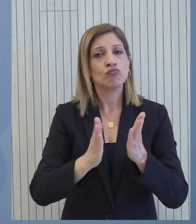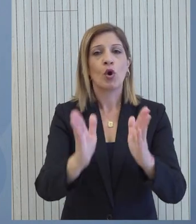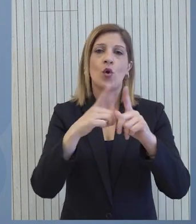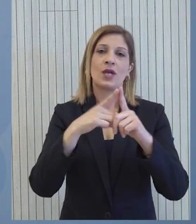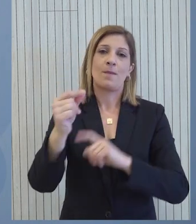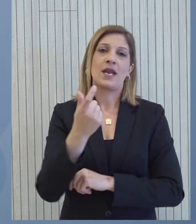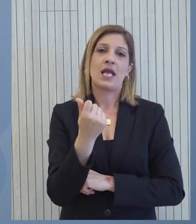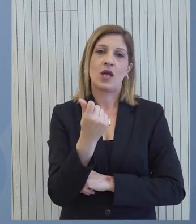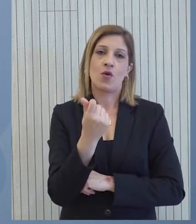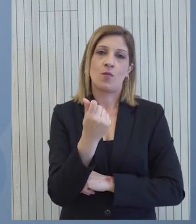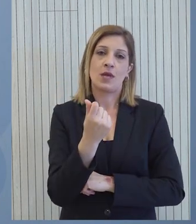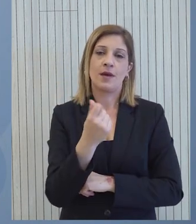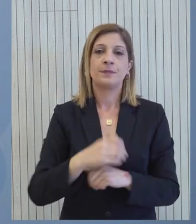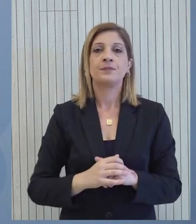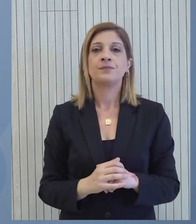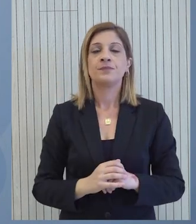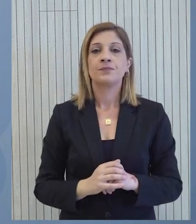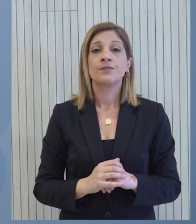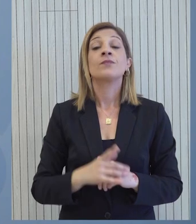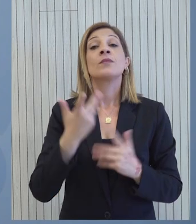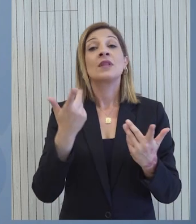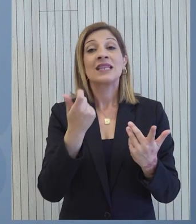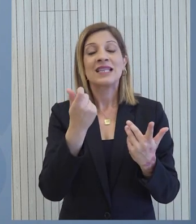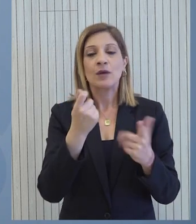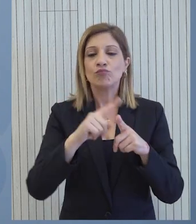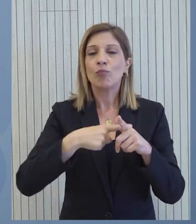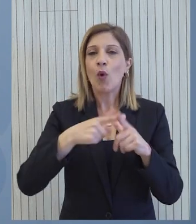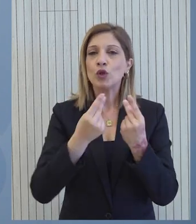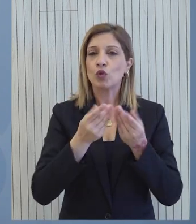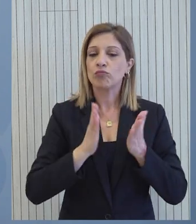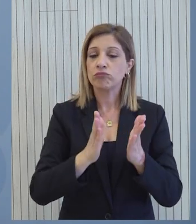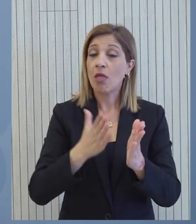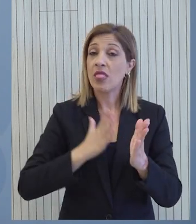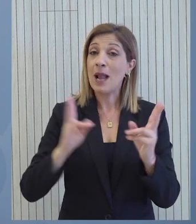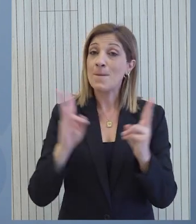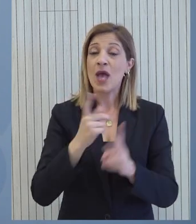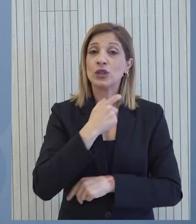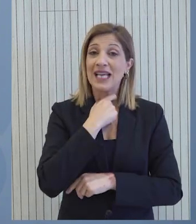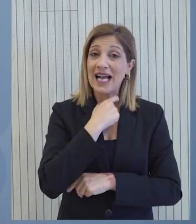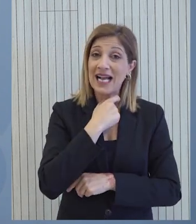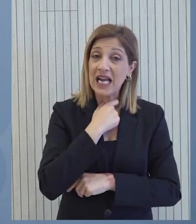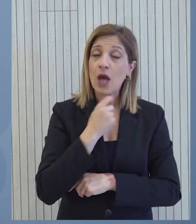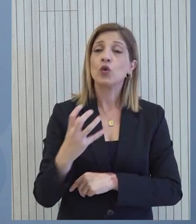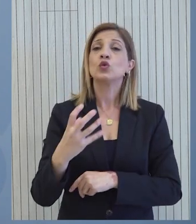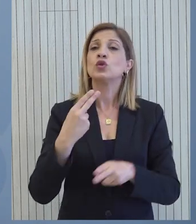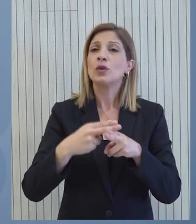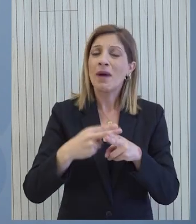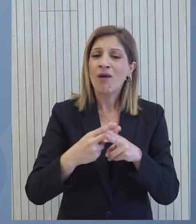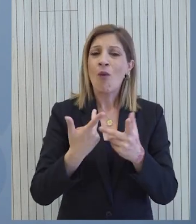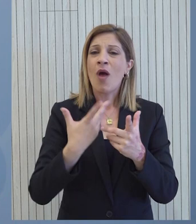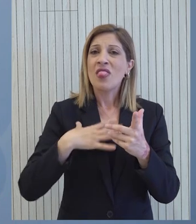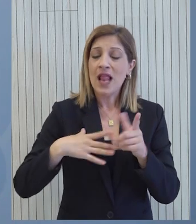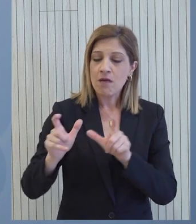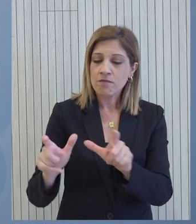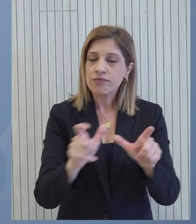μεγέθη παρουσιάζουν δυναμισμό. Η δημοσιονομική πολιτική στοχεύει στην μείωση του χρέους με τα πρωτογενή πλεονάσματα να διατηρηθούν